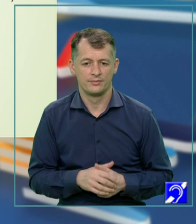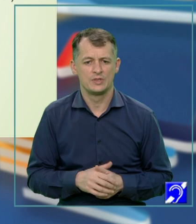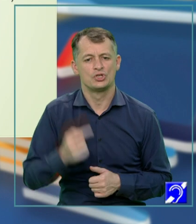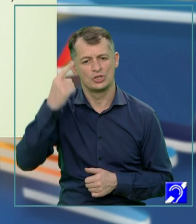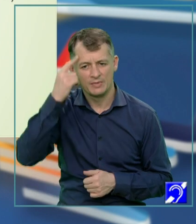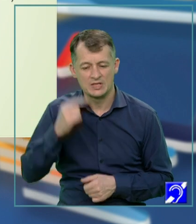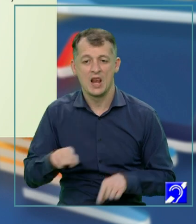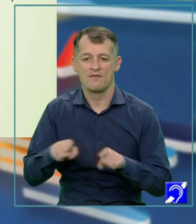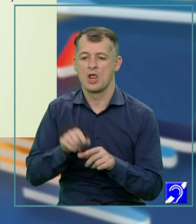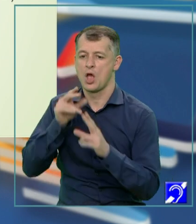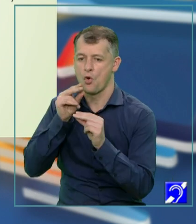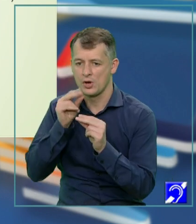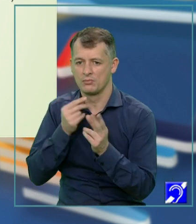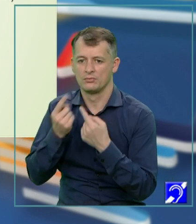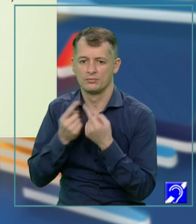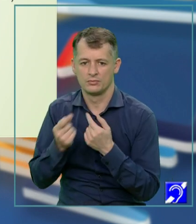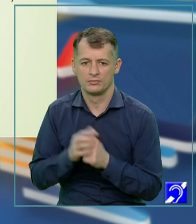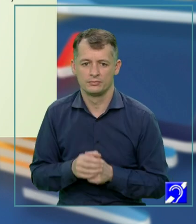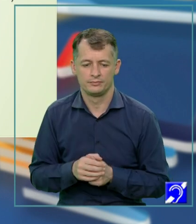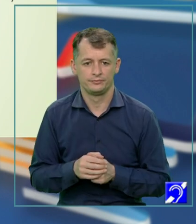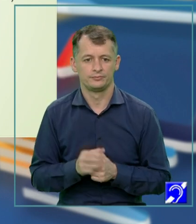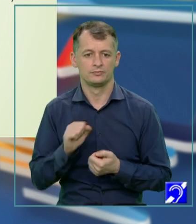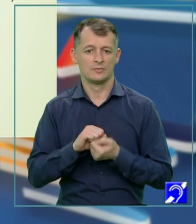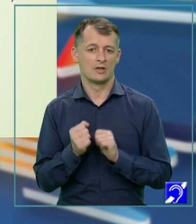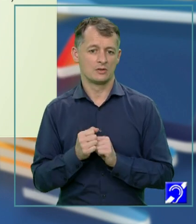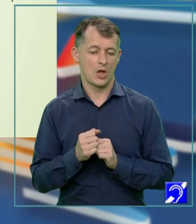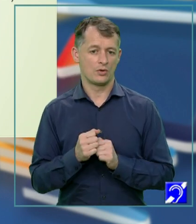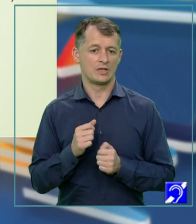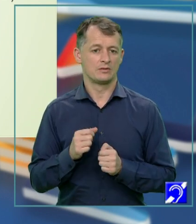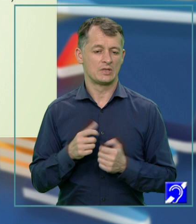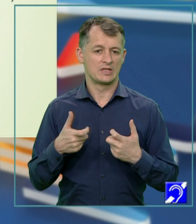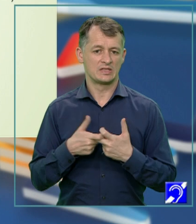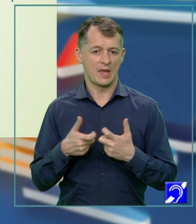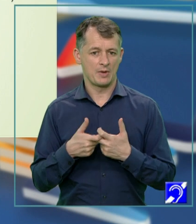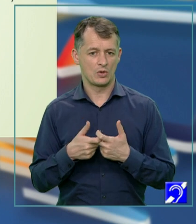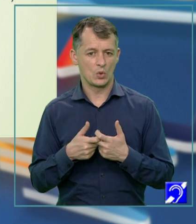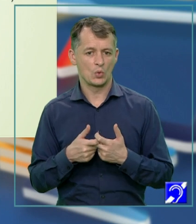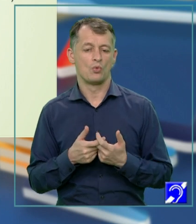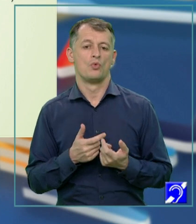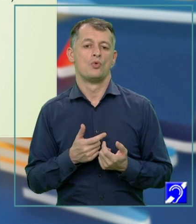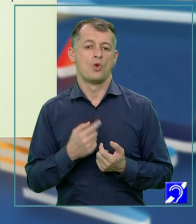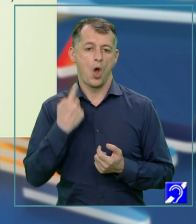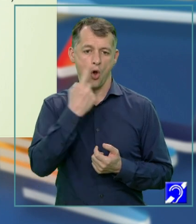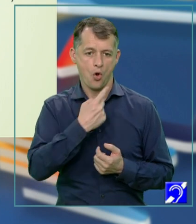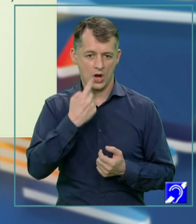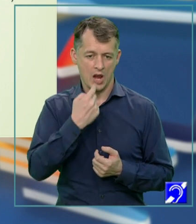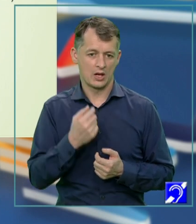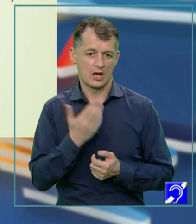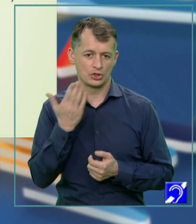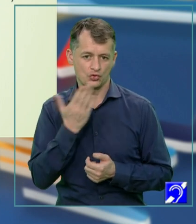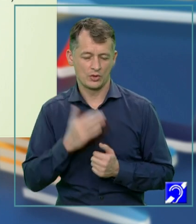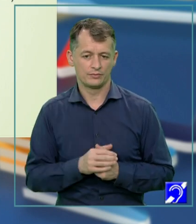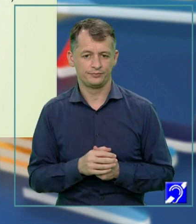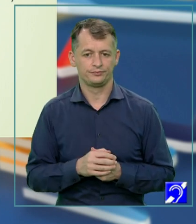conversație curentă sau examenul de evaluare orală la care sunteți supuși la școală. Acesta presupune elemente